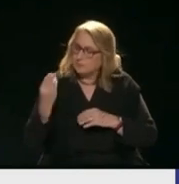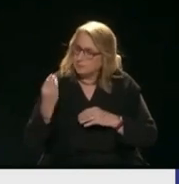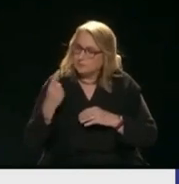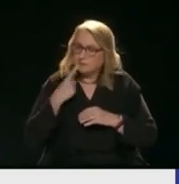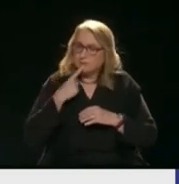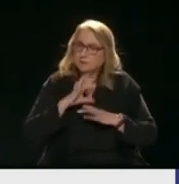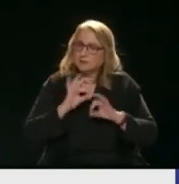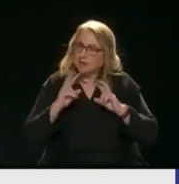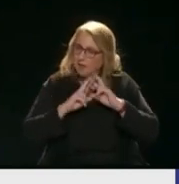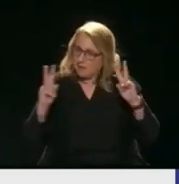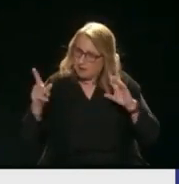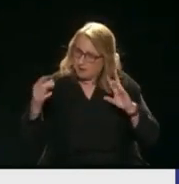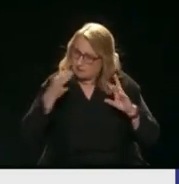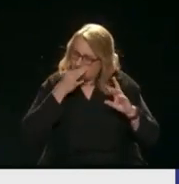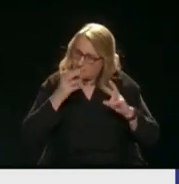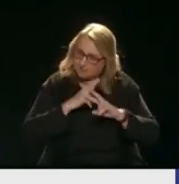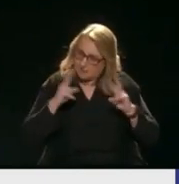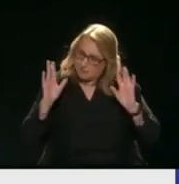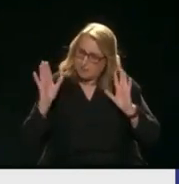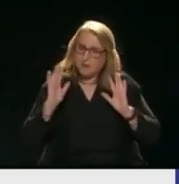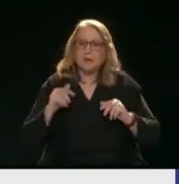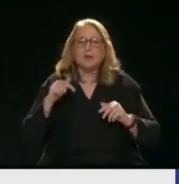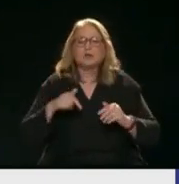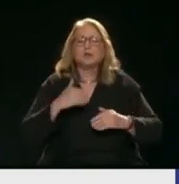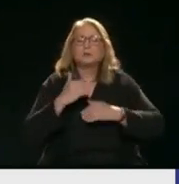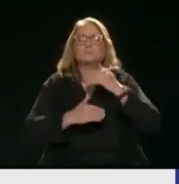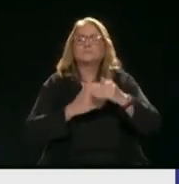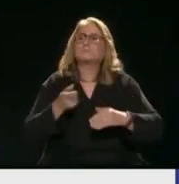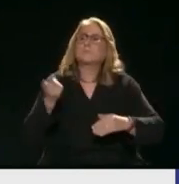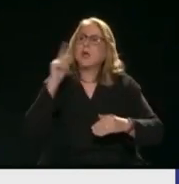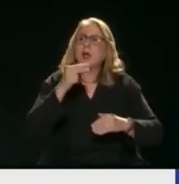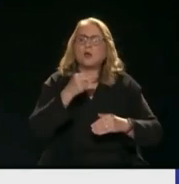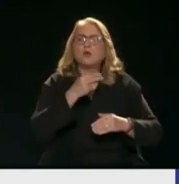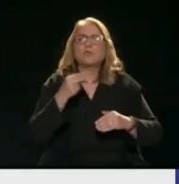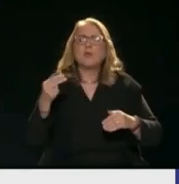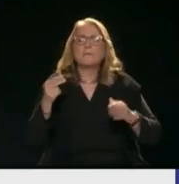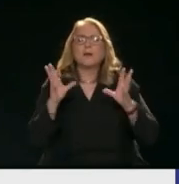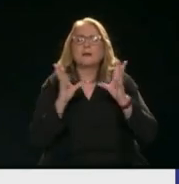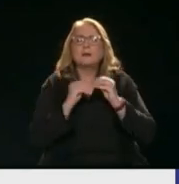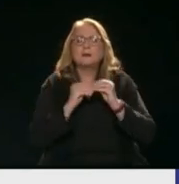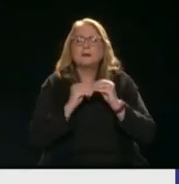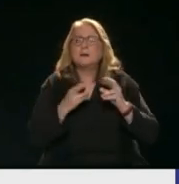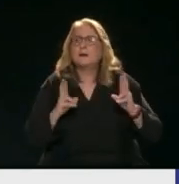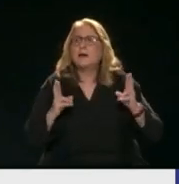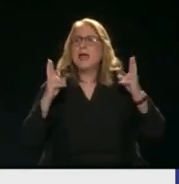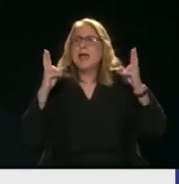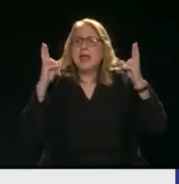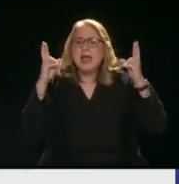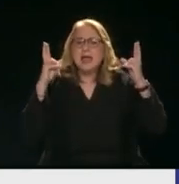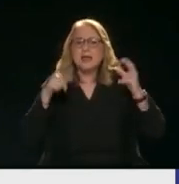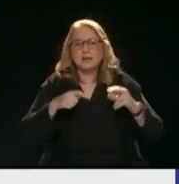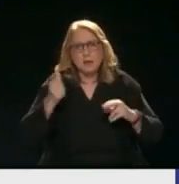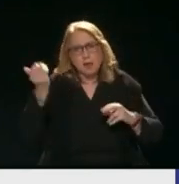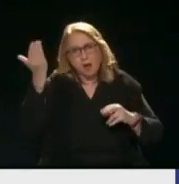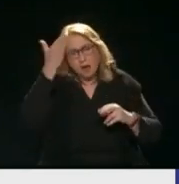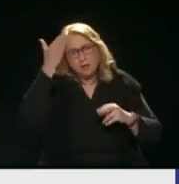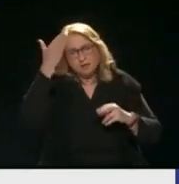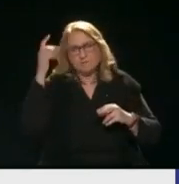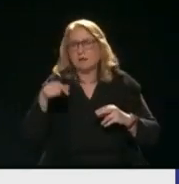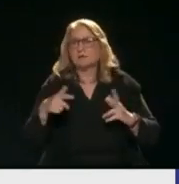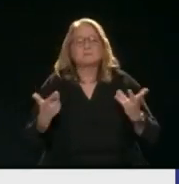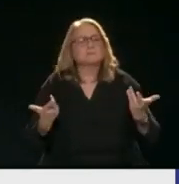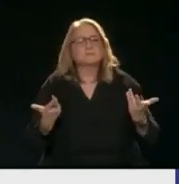θέμα το οποίο έχει τα πλοκάμια τους εισαγωγικά Στο θέμα της ενέργειας Είναι η ακρίβεια Γιατί η ενέργεια